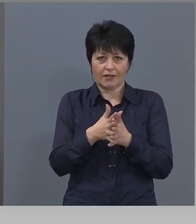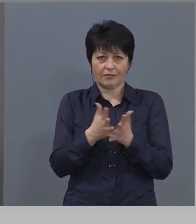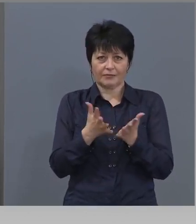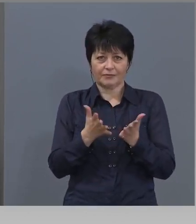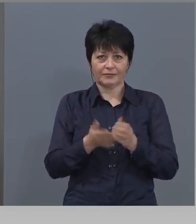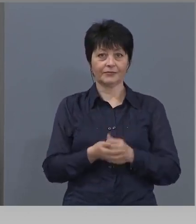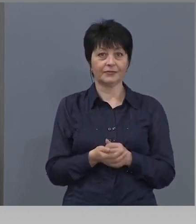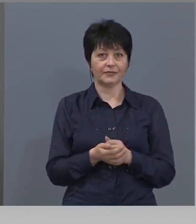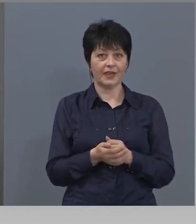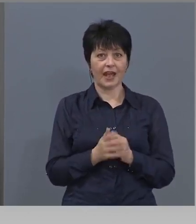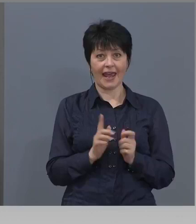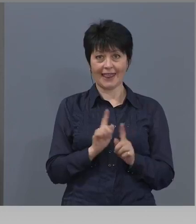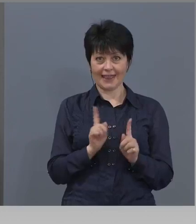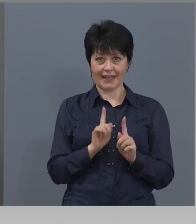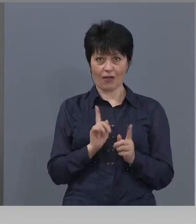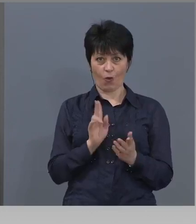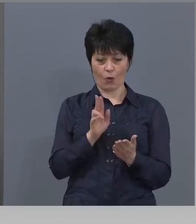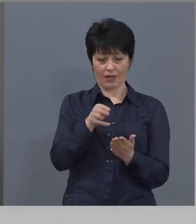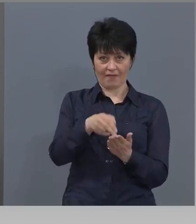аптеката, обаче ти искат рецепта.